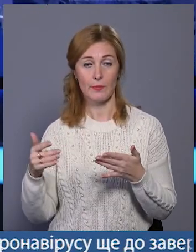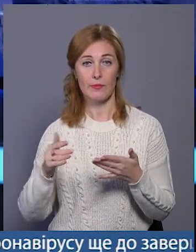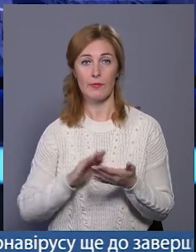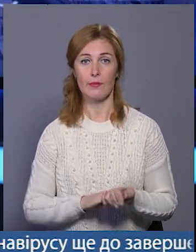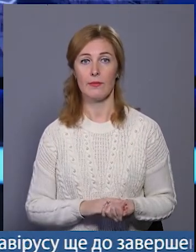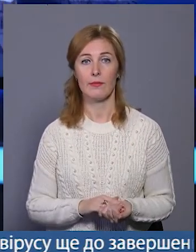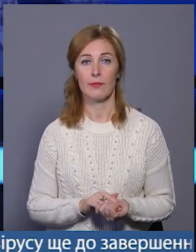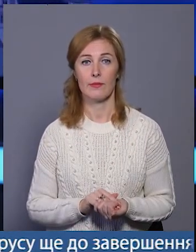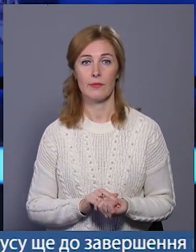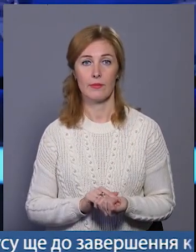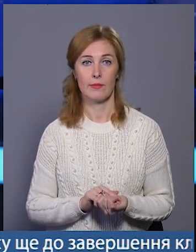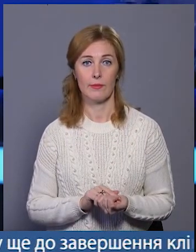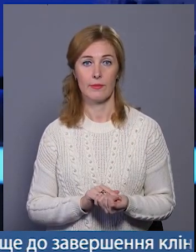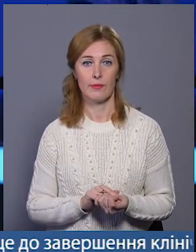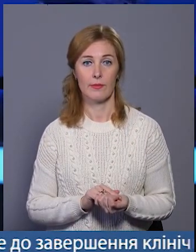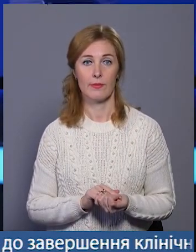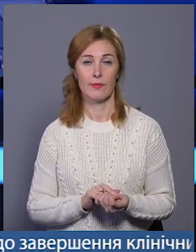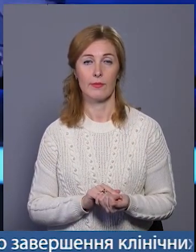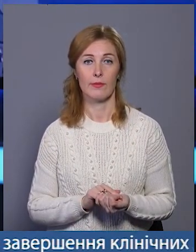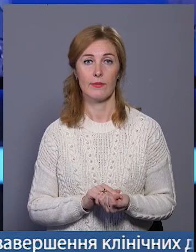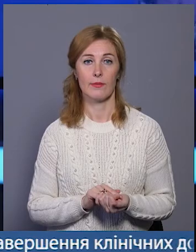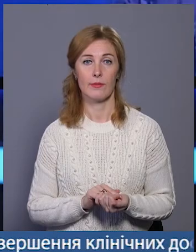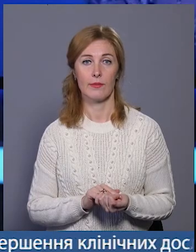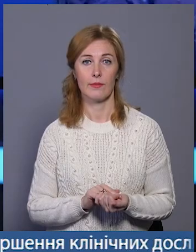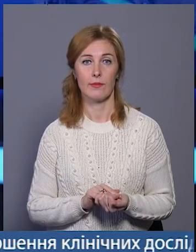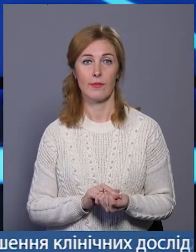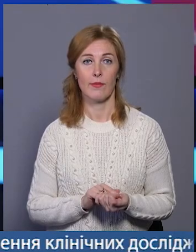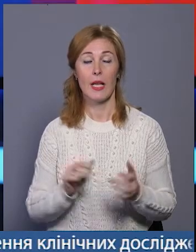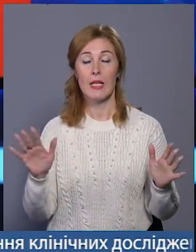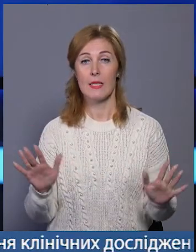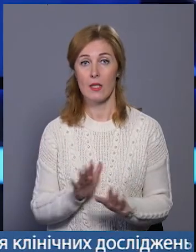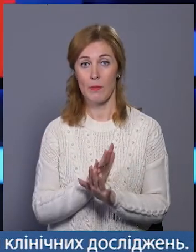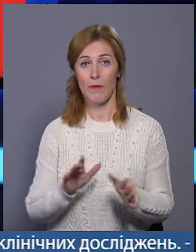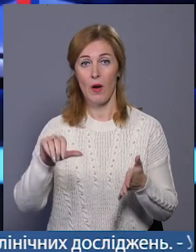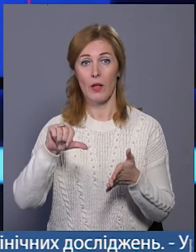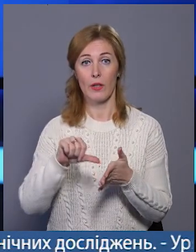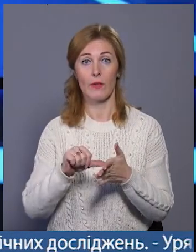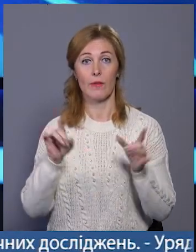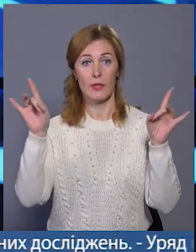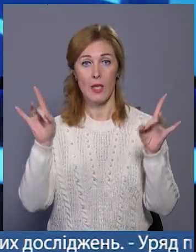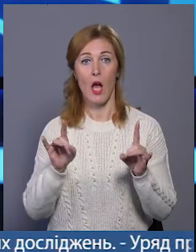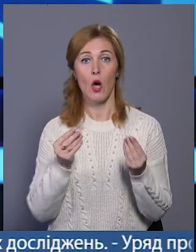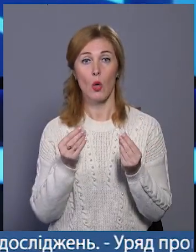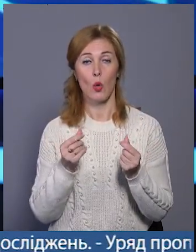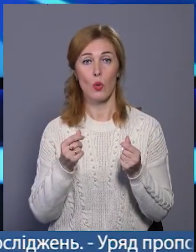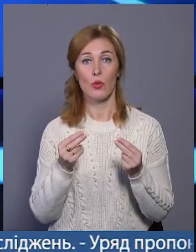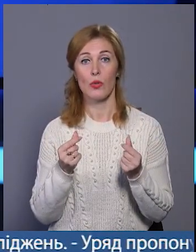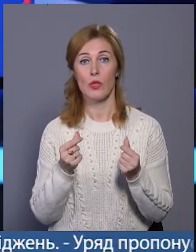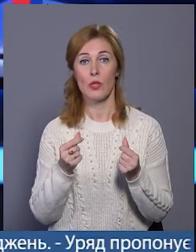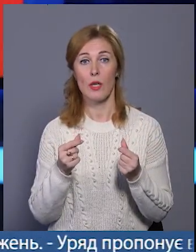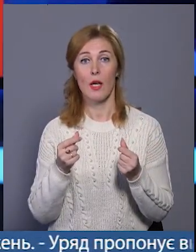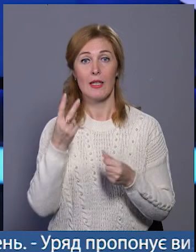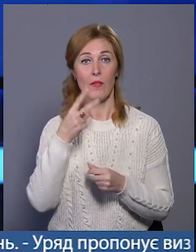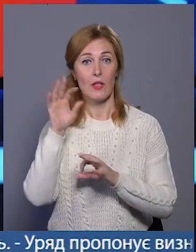Журба, Ігор Білий, Христина Панасюк та Артем Харченко. Заспівають у «Джастпабі», гроші від продажу квитків, а також